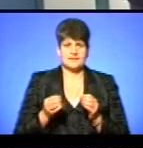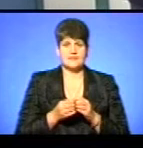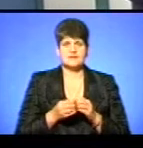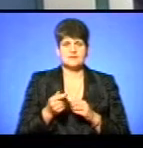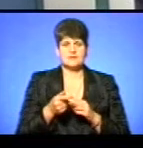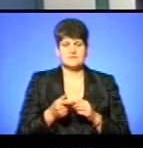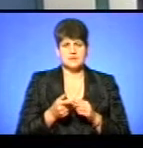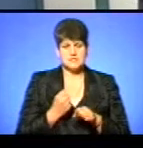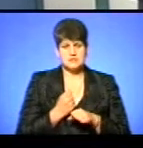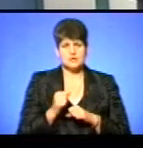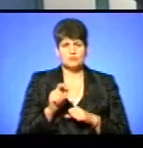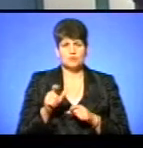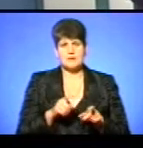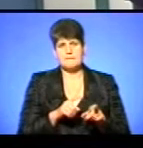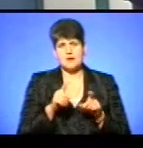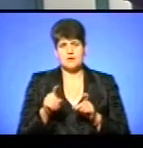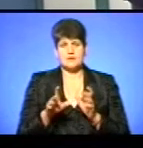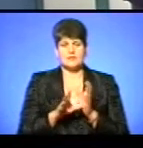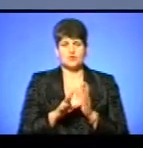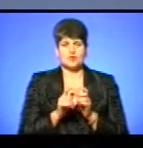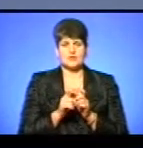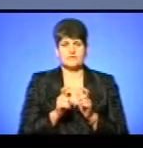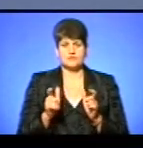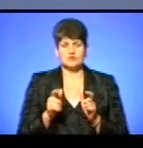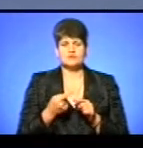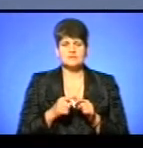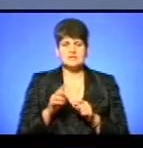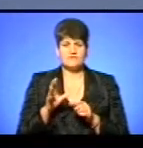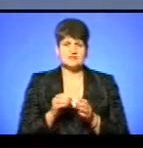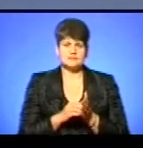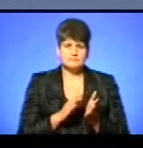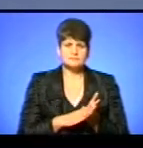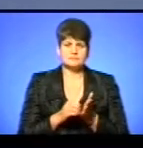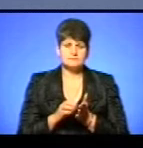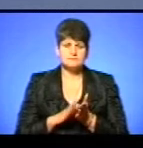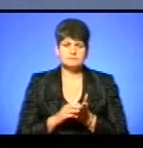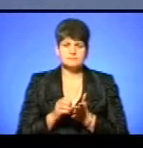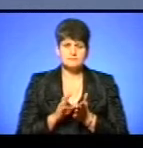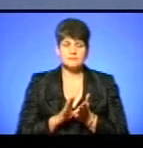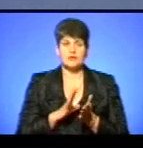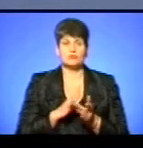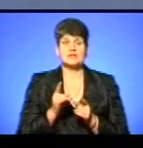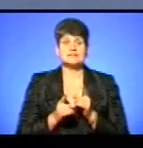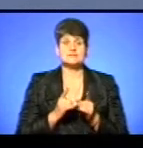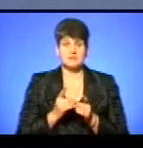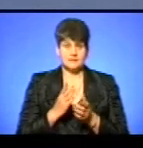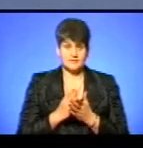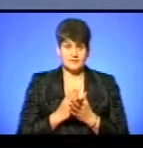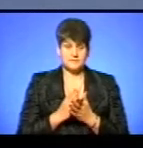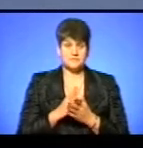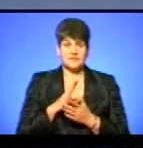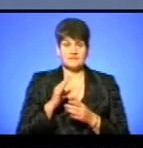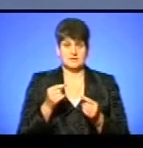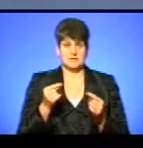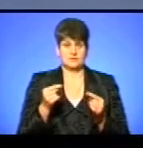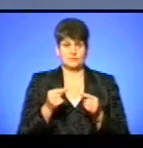стимулюють, щоб люди переходили на електронні квитки, щоб це все було обліковане. І коли зміна тарифу відбувається, всі